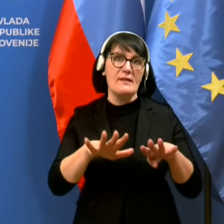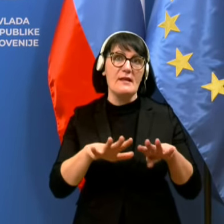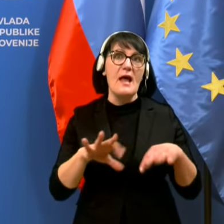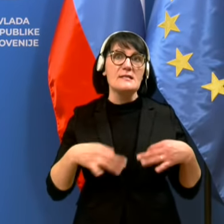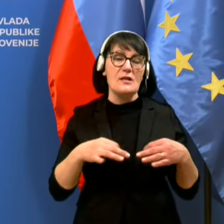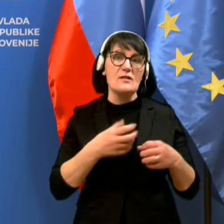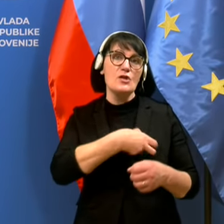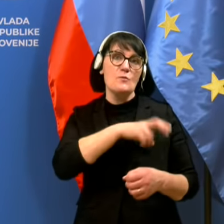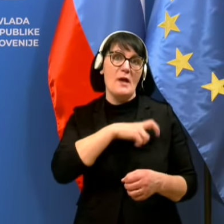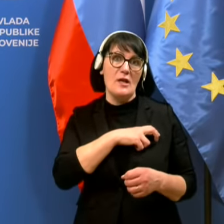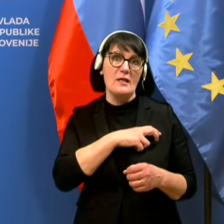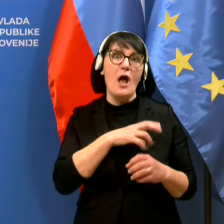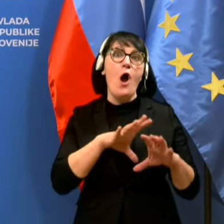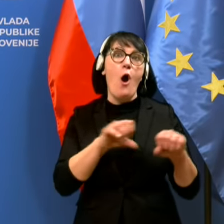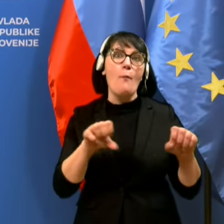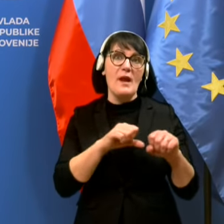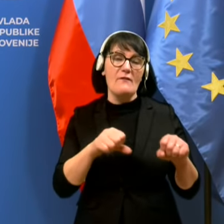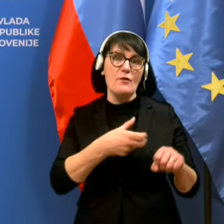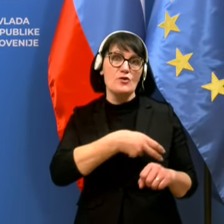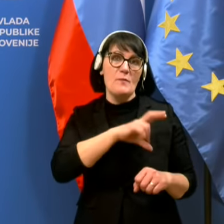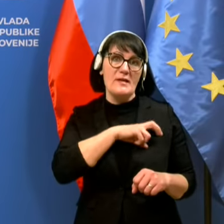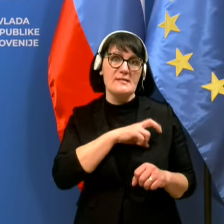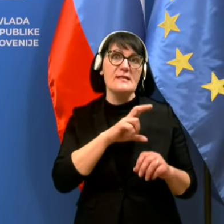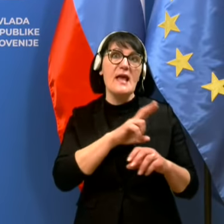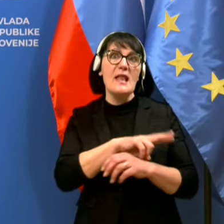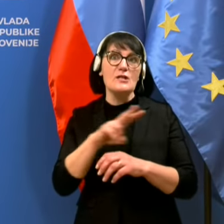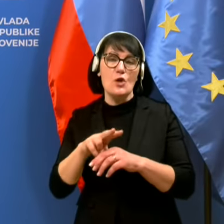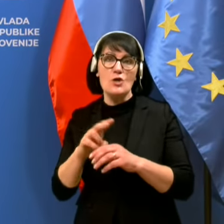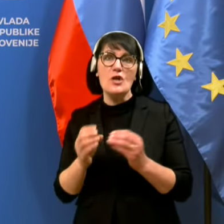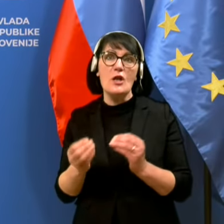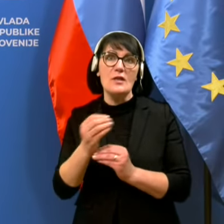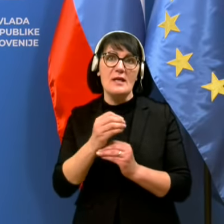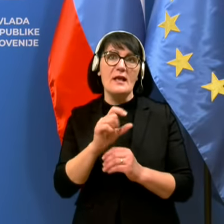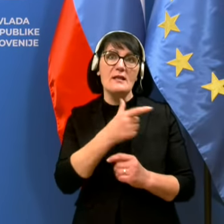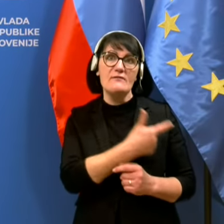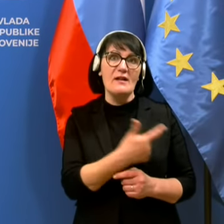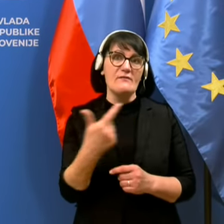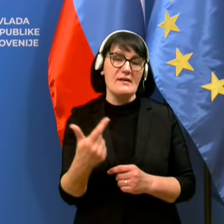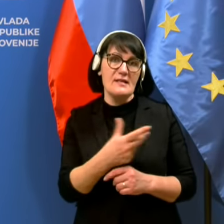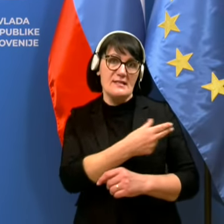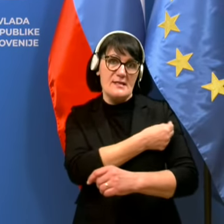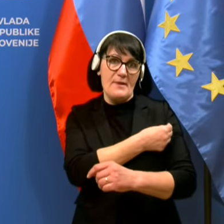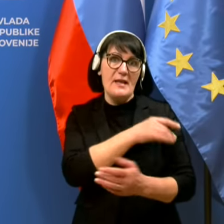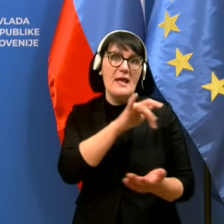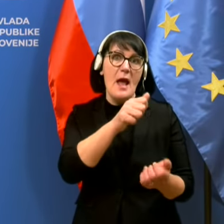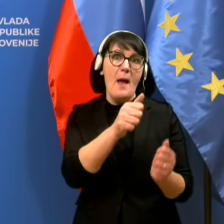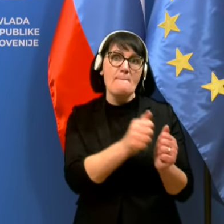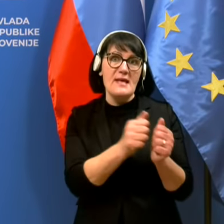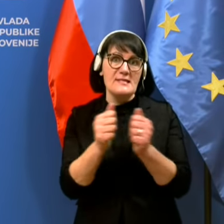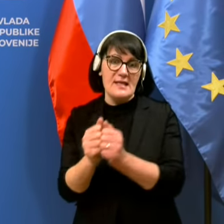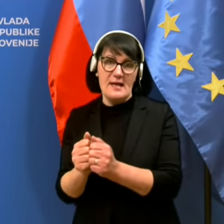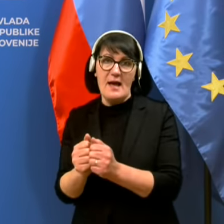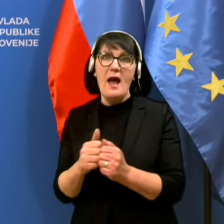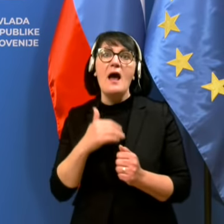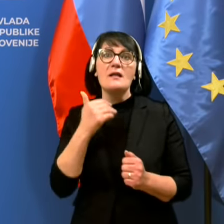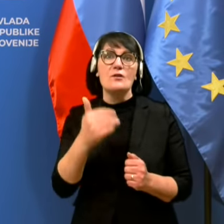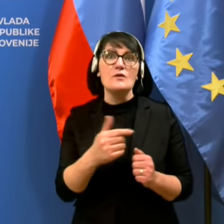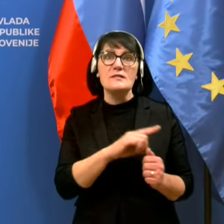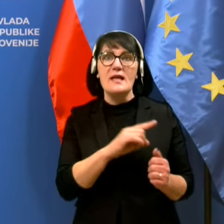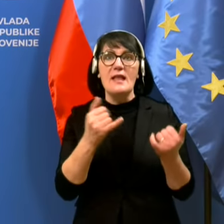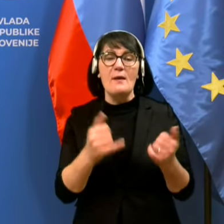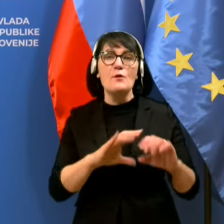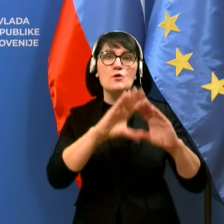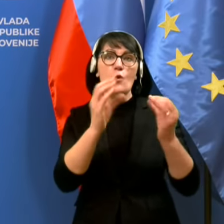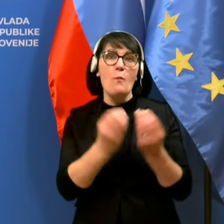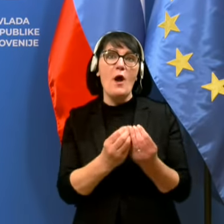zdravstveni inšpektorat opravil inšpekcijski nadzor še na dodatnih 22 cepilnih mestih. Dosedaj je bilo tako